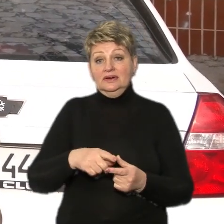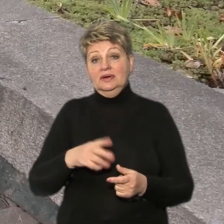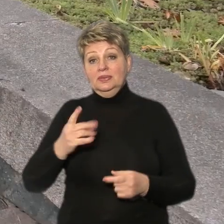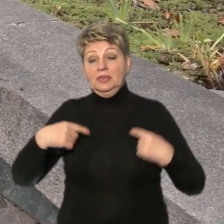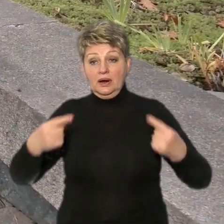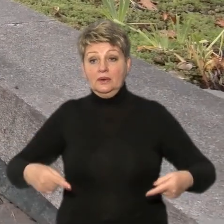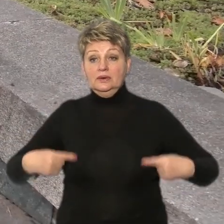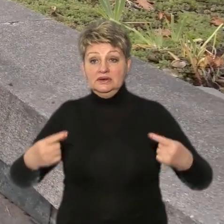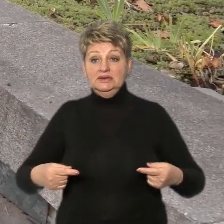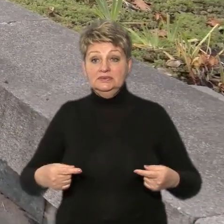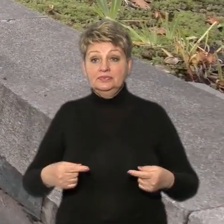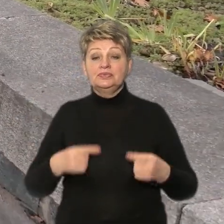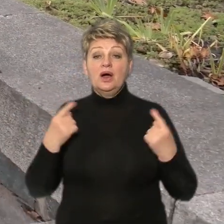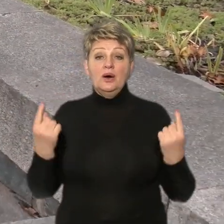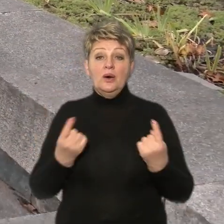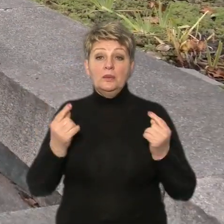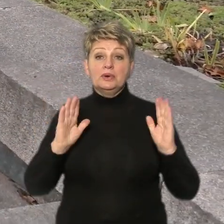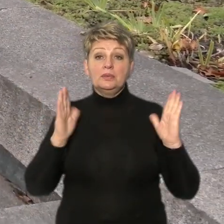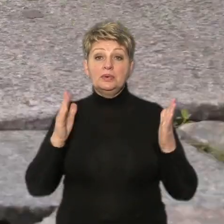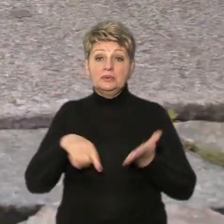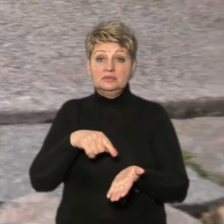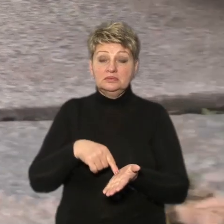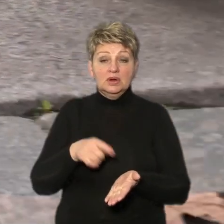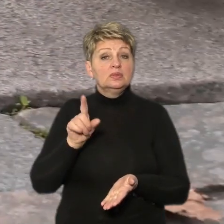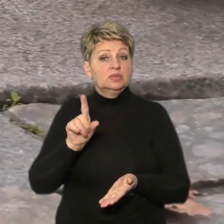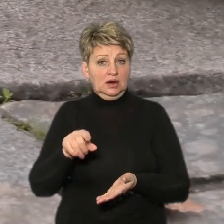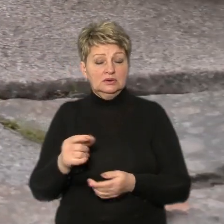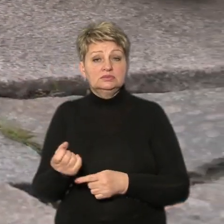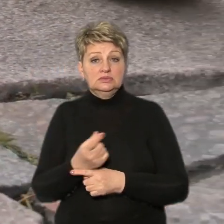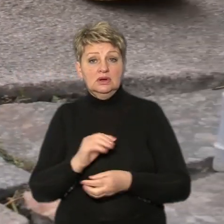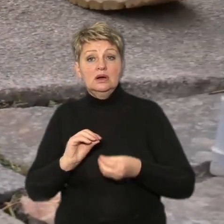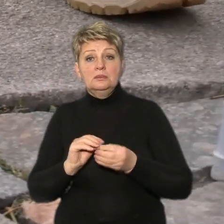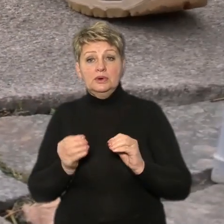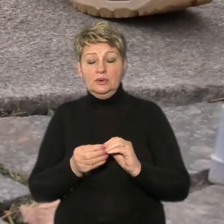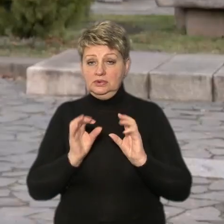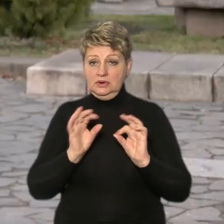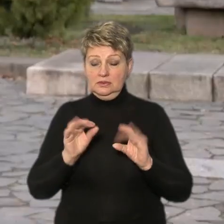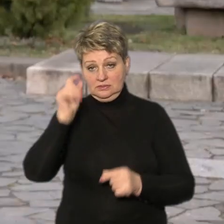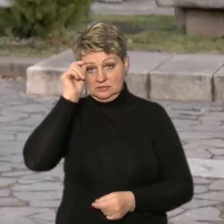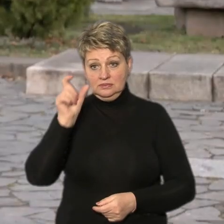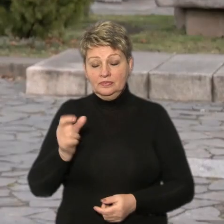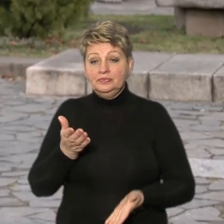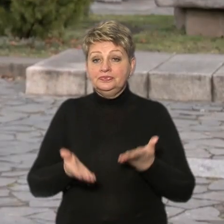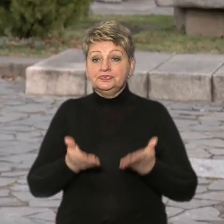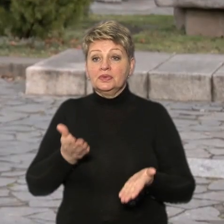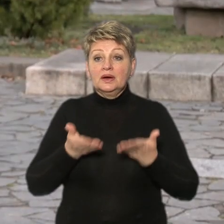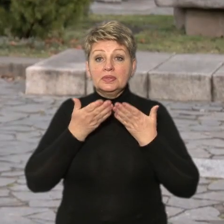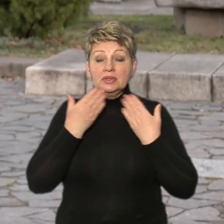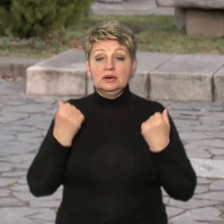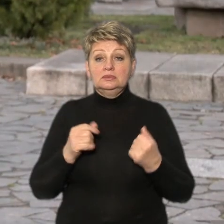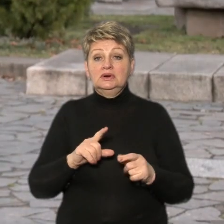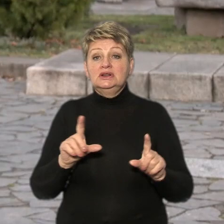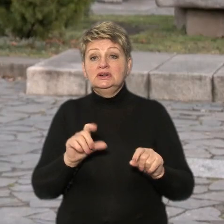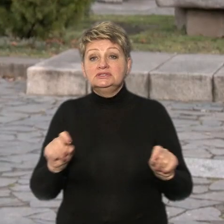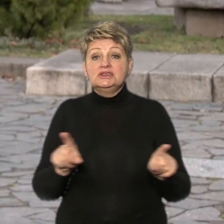коляски. Звичні прогулянки містом також стали проблемою, пояснює чоловік. Якщо немає за що додатково